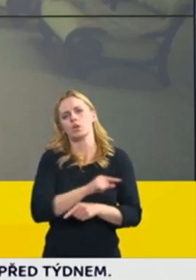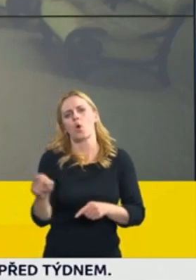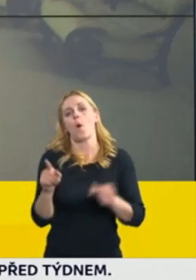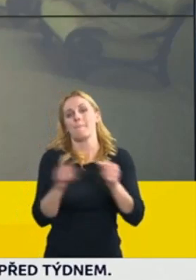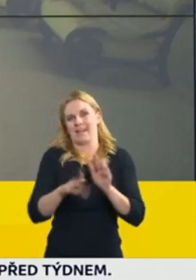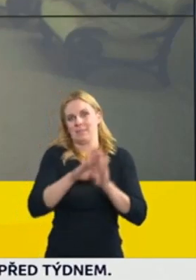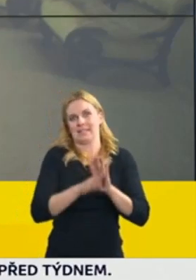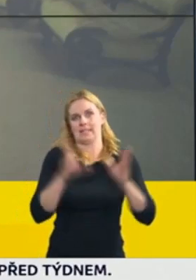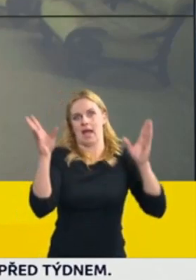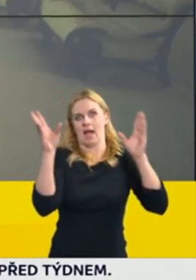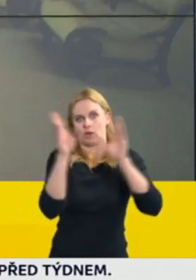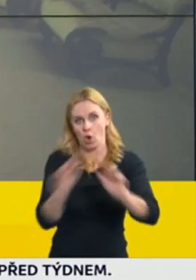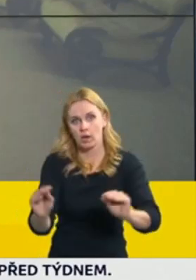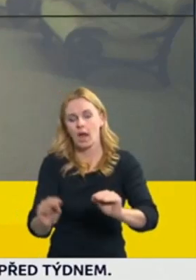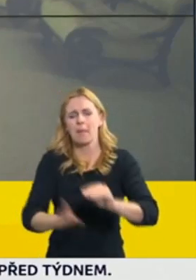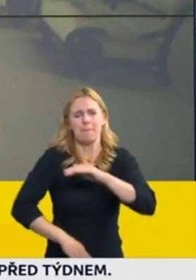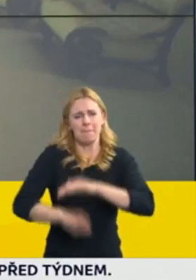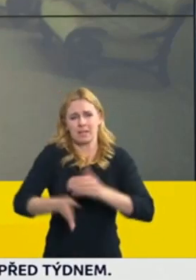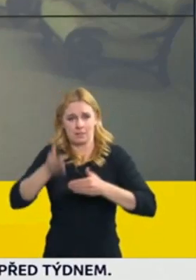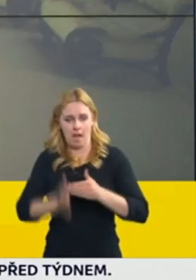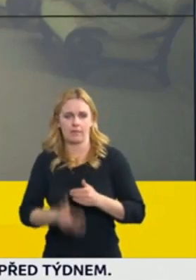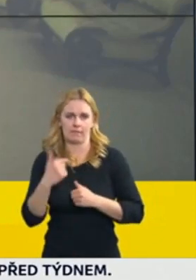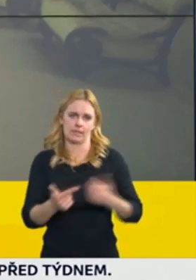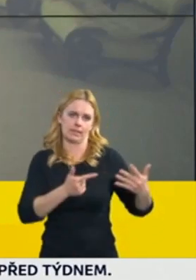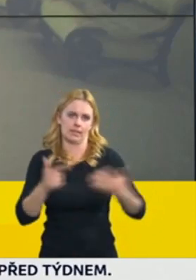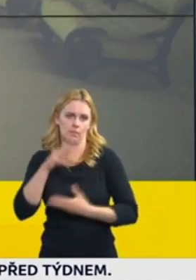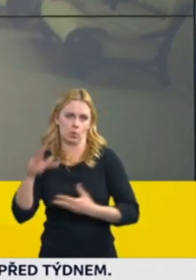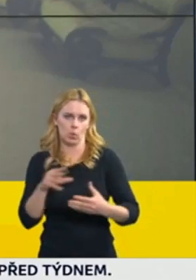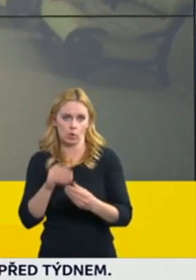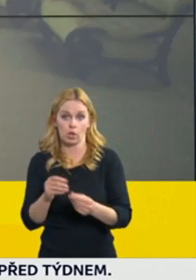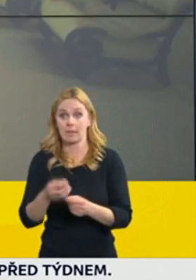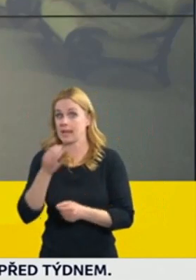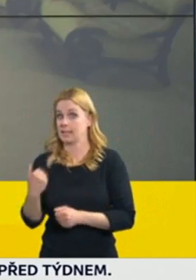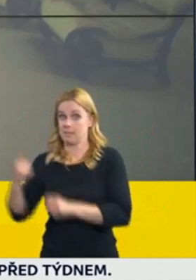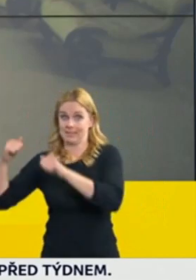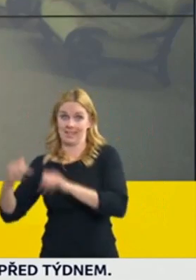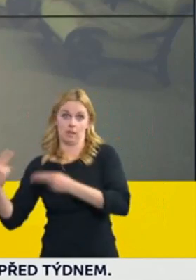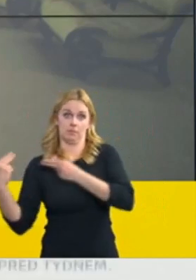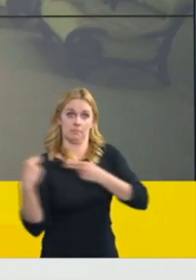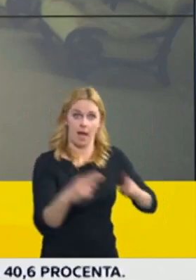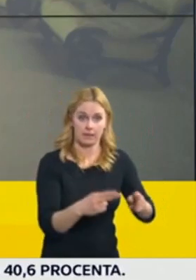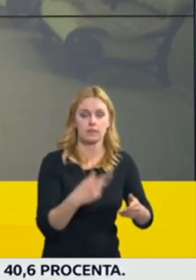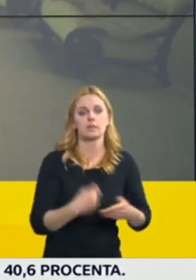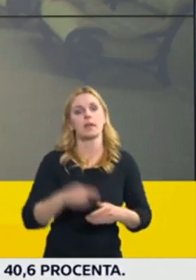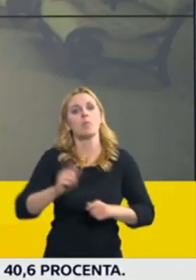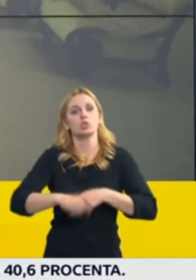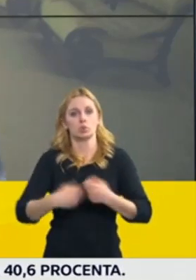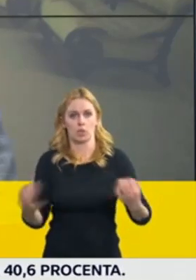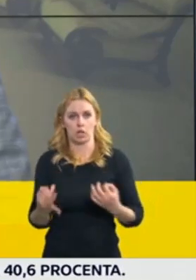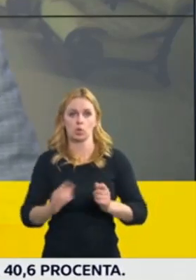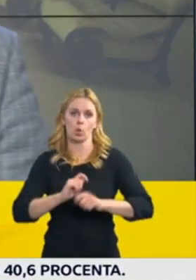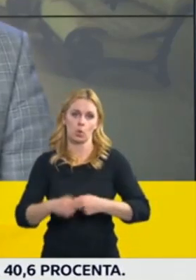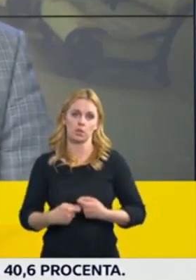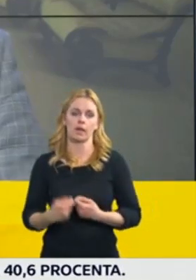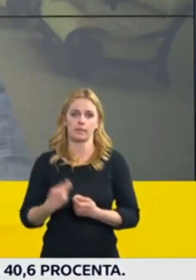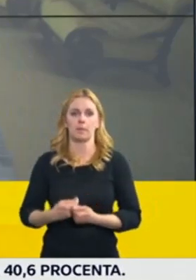ale nejdéle do 27. takže by nás Senát dostal do situace, že bychom museli pravděpodobně svolávat mimořádnou zkuzi s němou nejna pátek